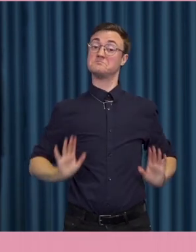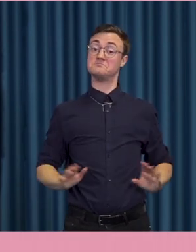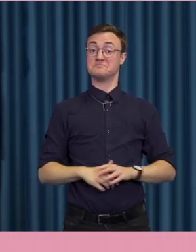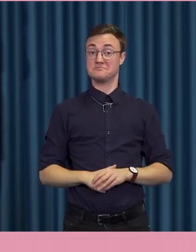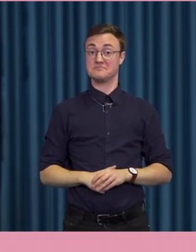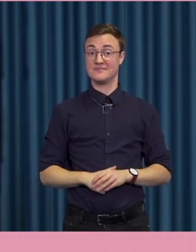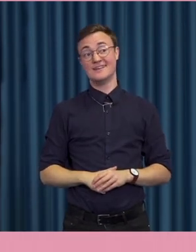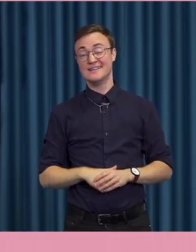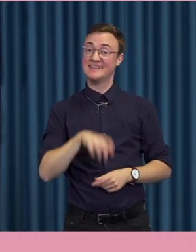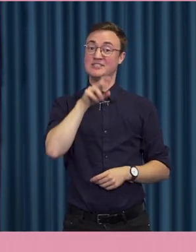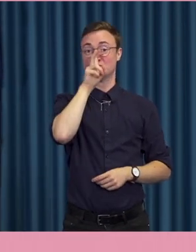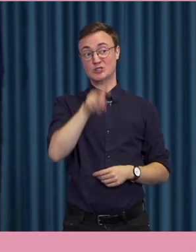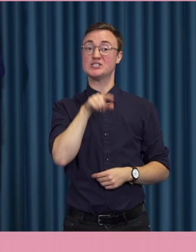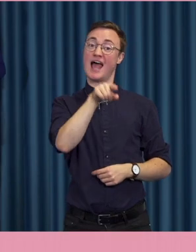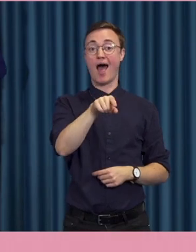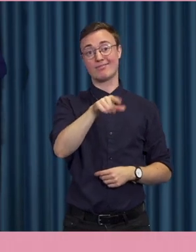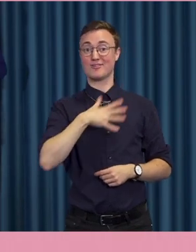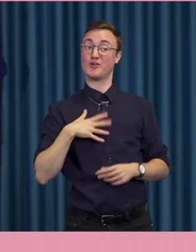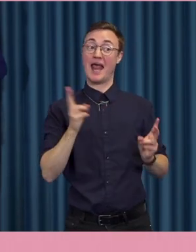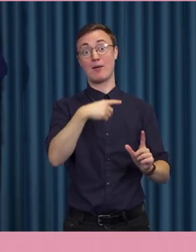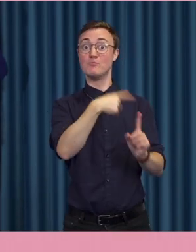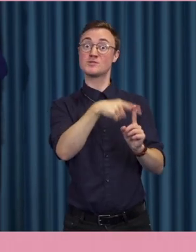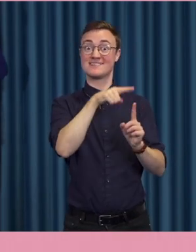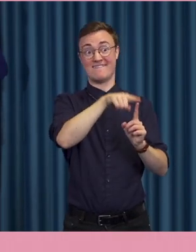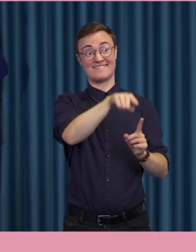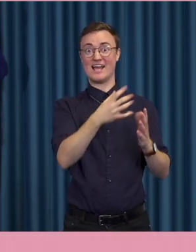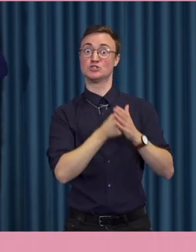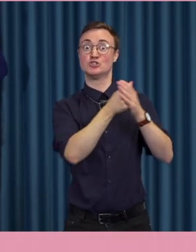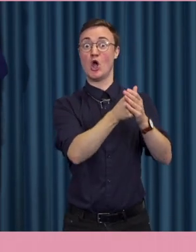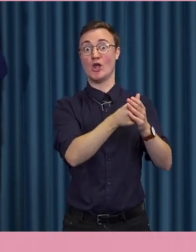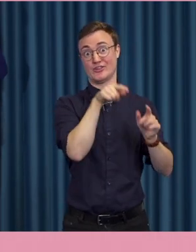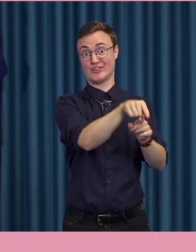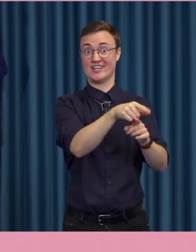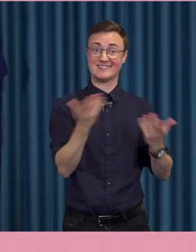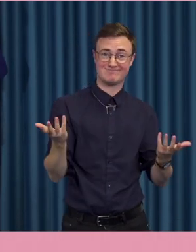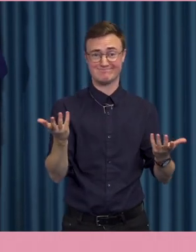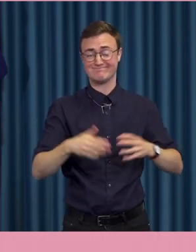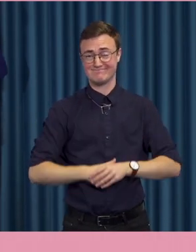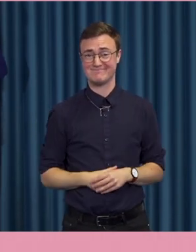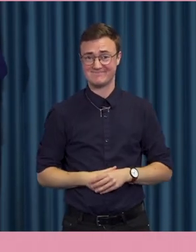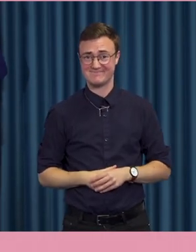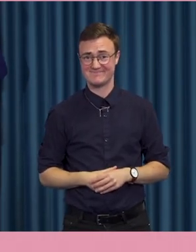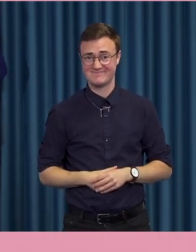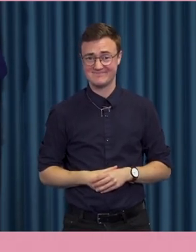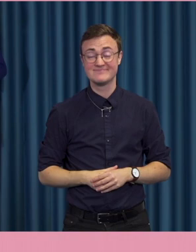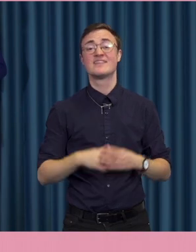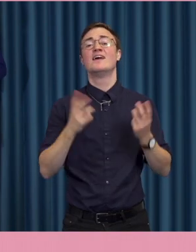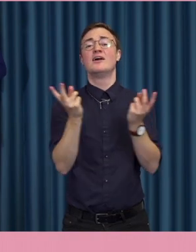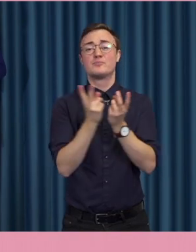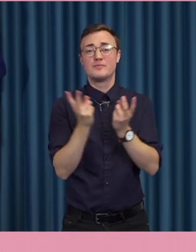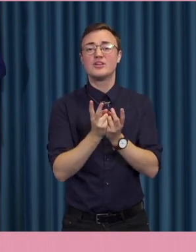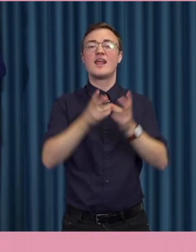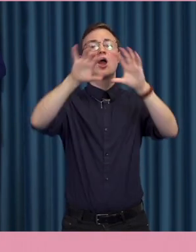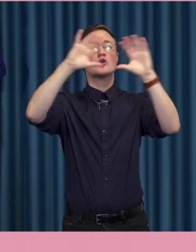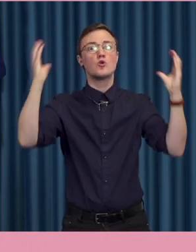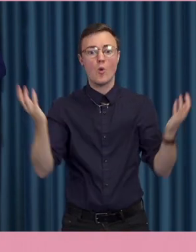Och uppskattar till och med i viss utsträckning det här stödet som fås från de här personerna. Så vi kan inte tala om en universell